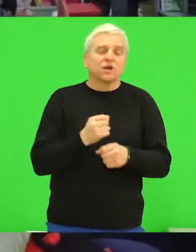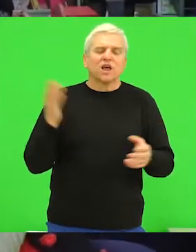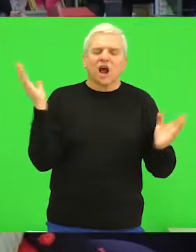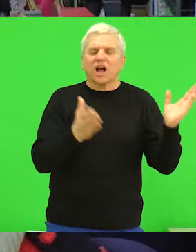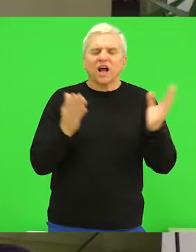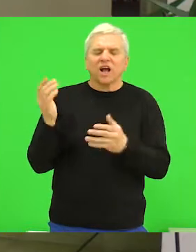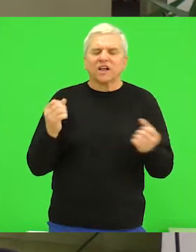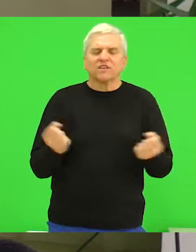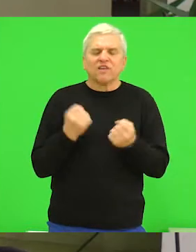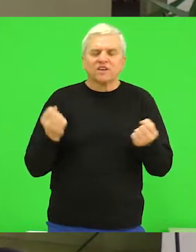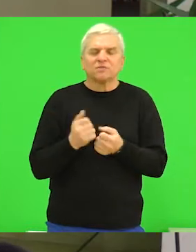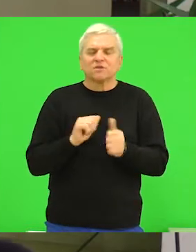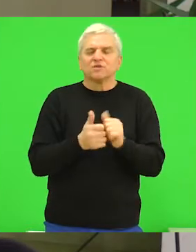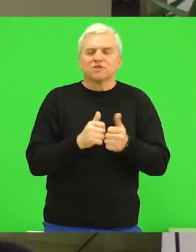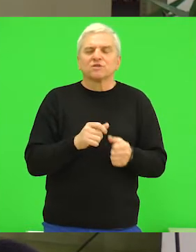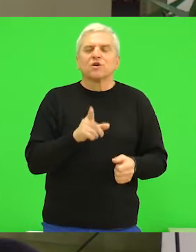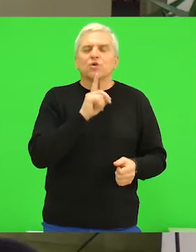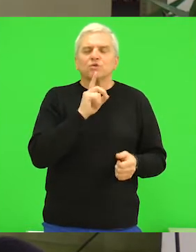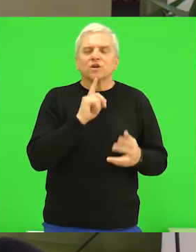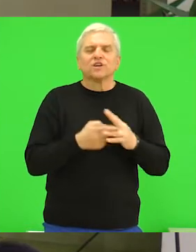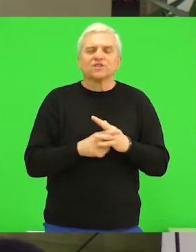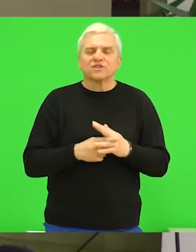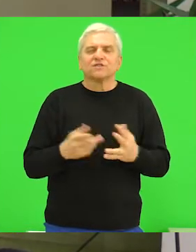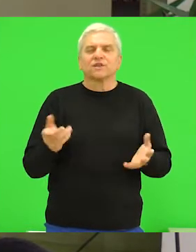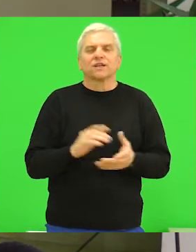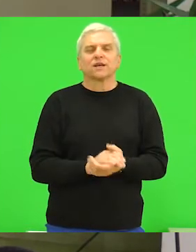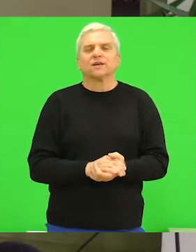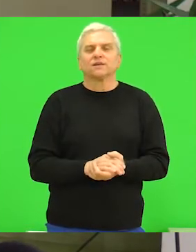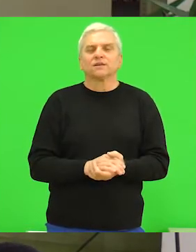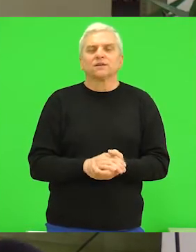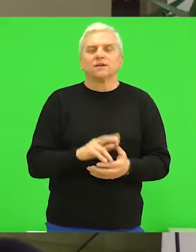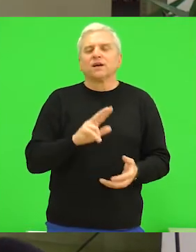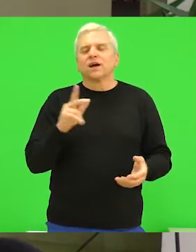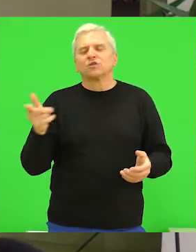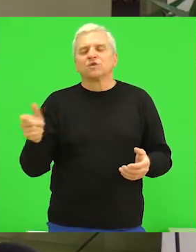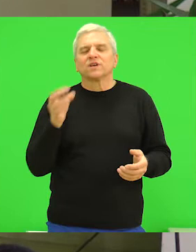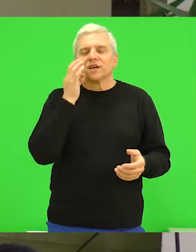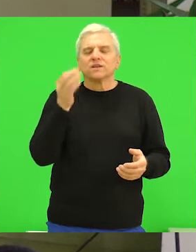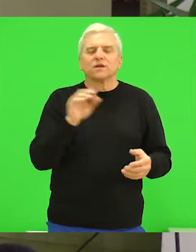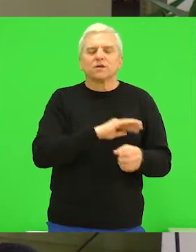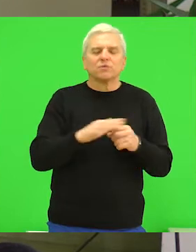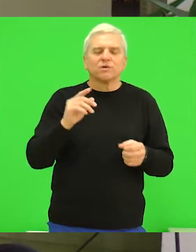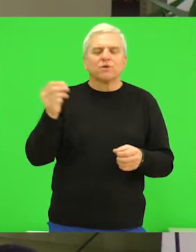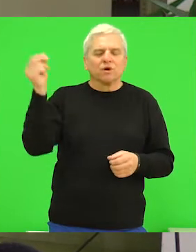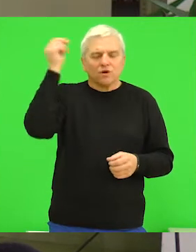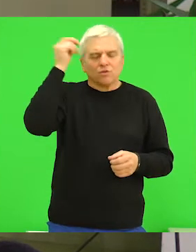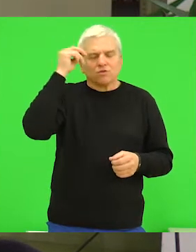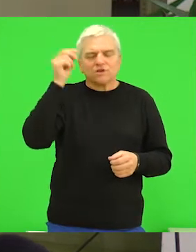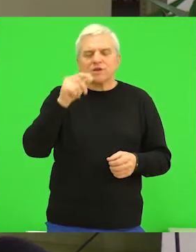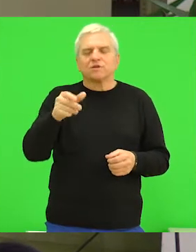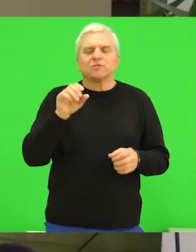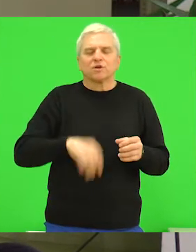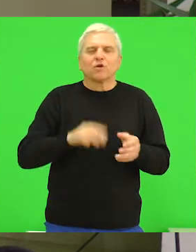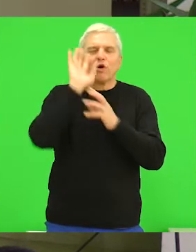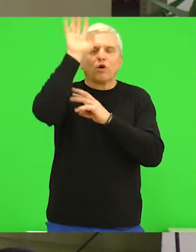i karateom u utorak i četvrtak, naravno, a ostale dane popunjavam učenjem i